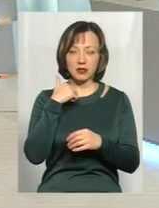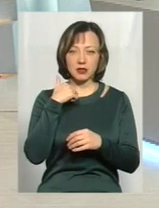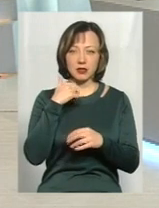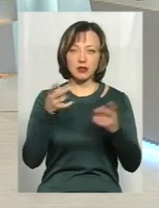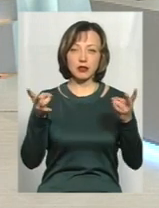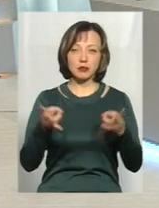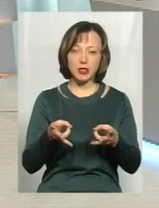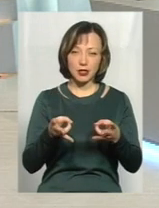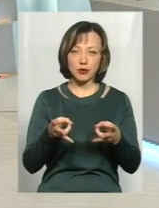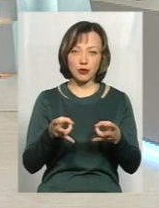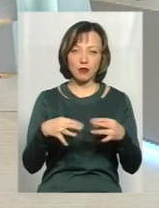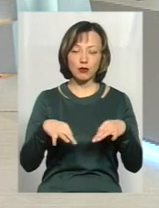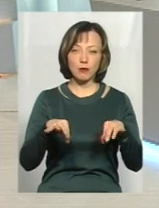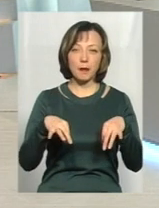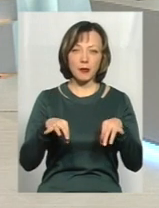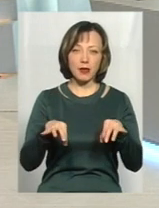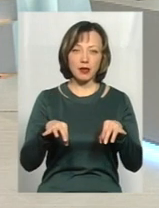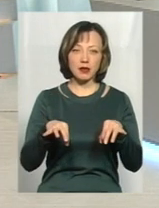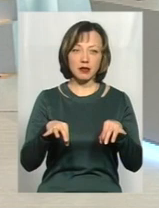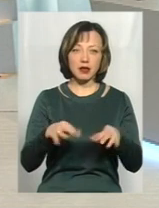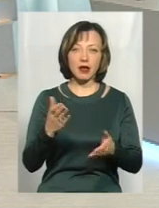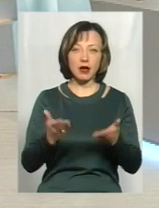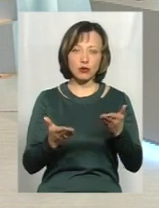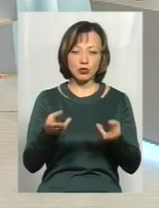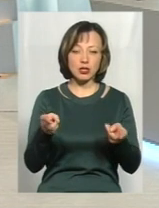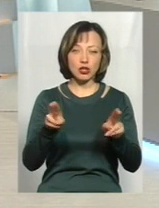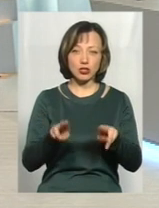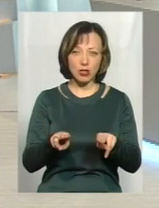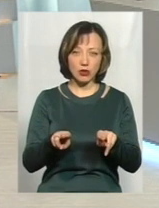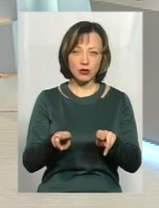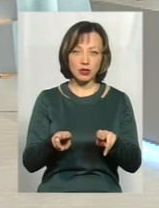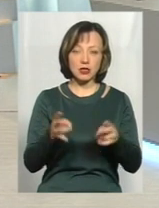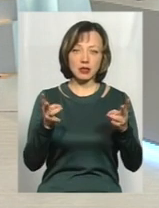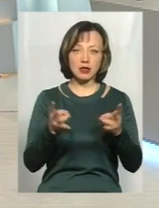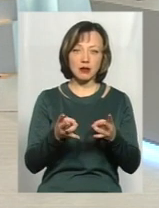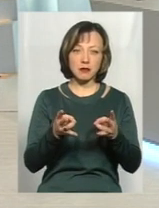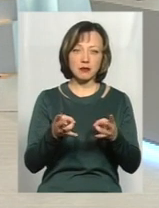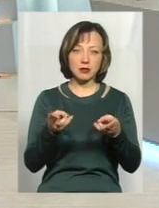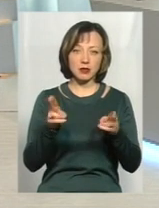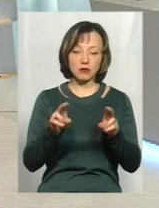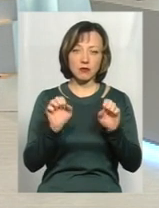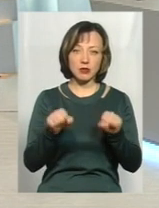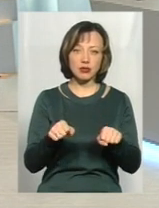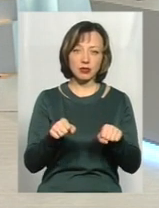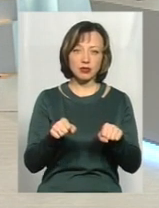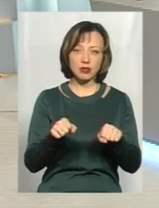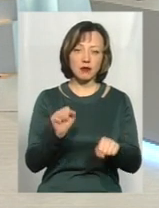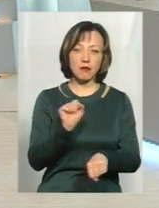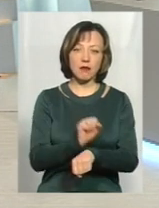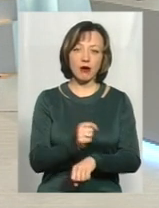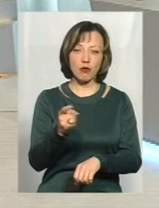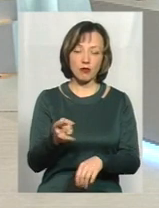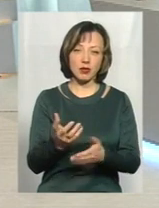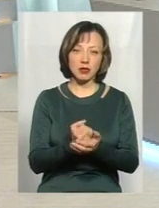необхідно автомобілі, якщо вже вони залишаються, треба залишати, то можна знайти парковку якусь.